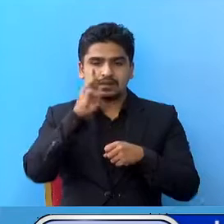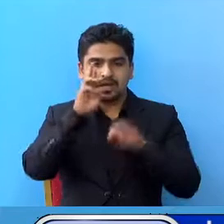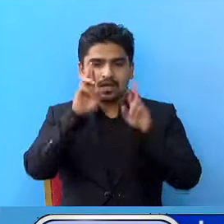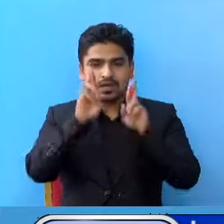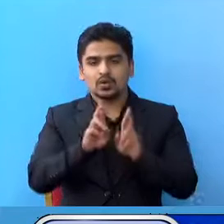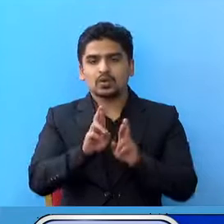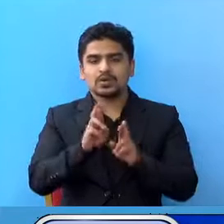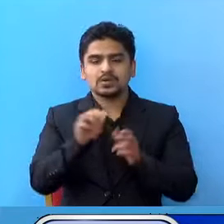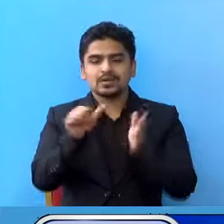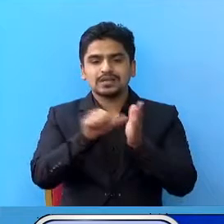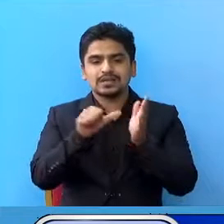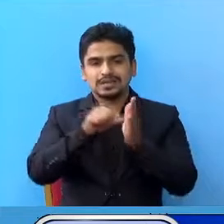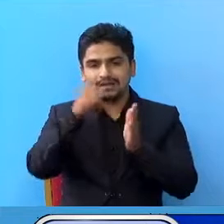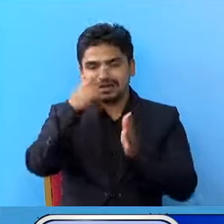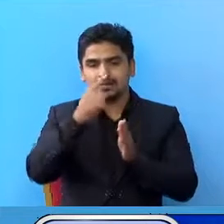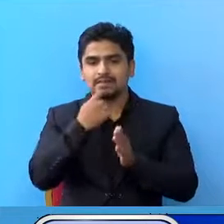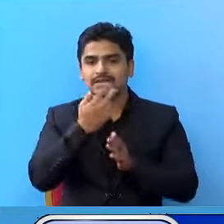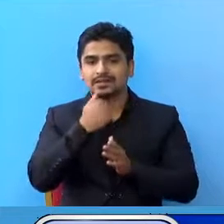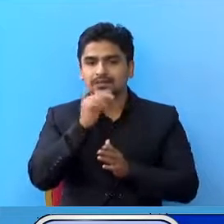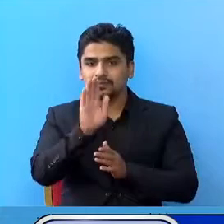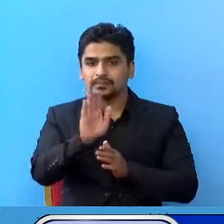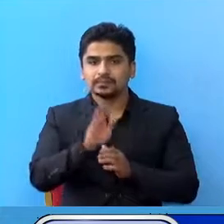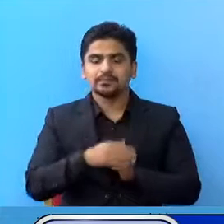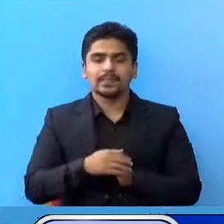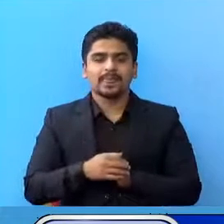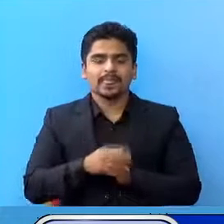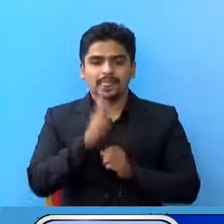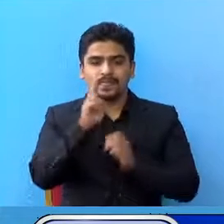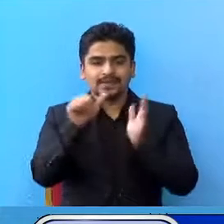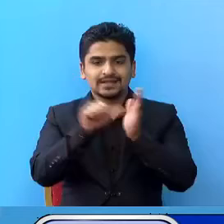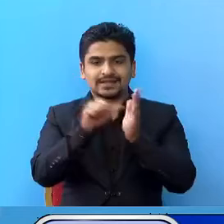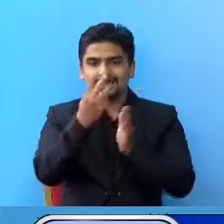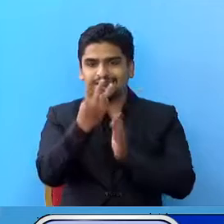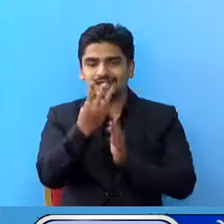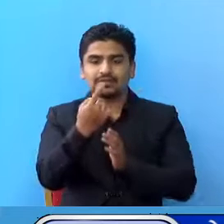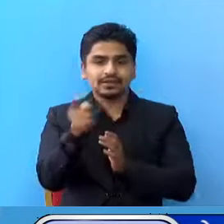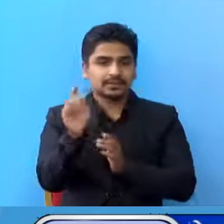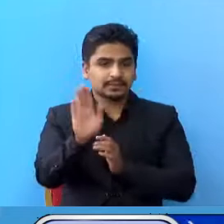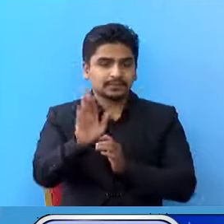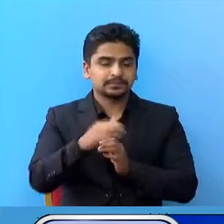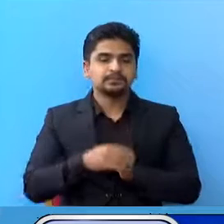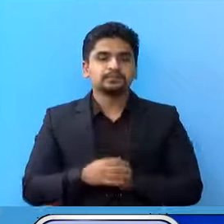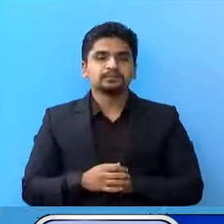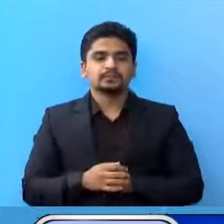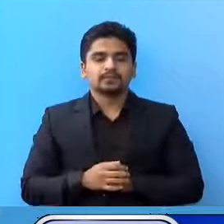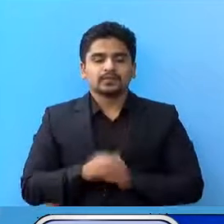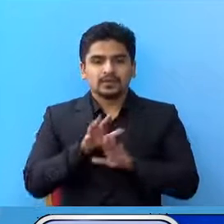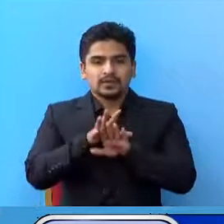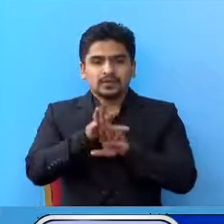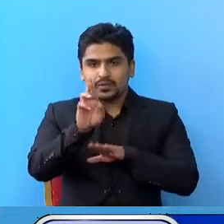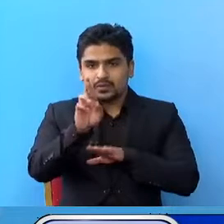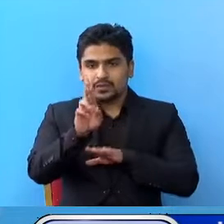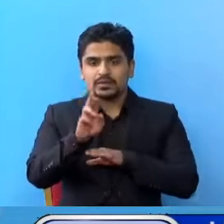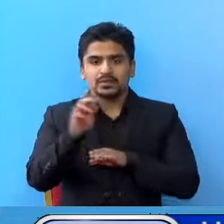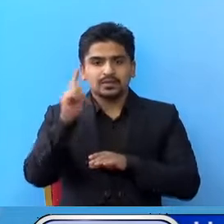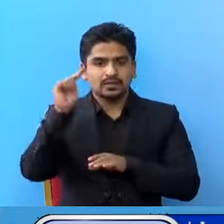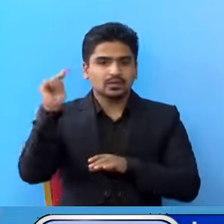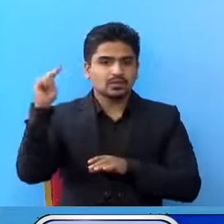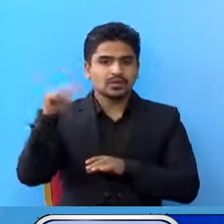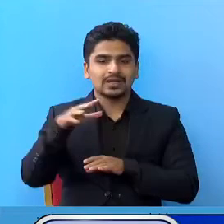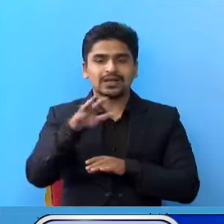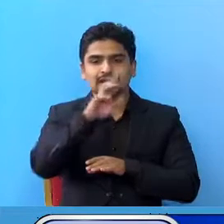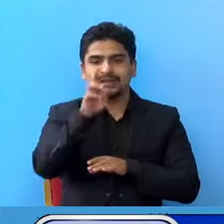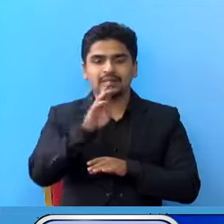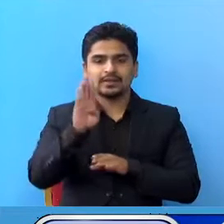रहनु भायको जिल्ला को नाम बन्ना चाहां छू र तेस्तो जिल्ला हरु तीन ओटाशन रउतहट कैलाली